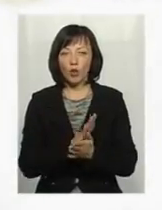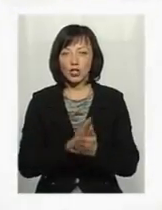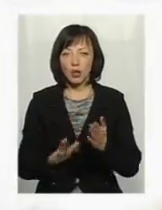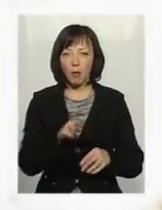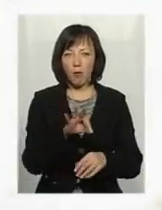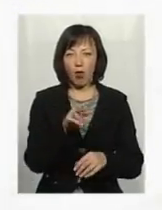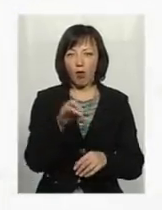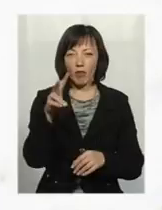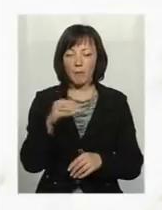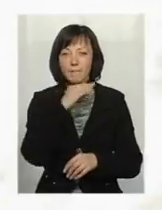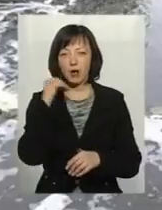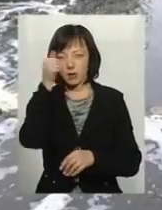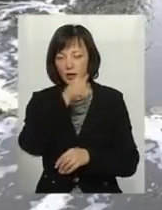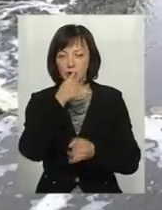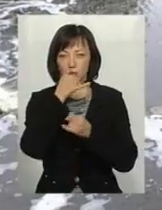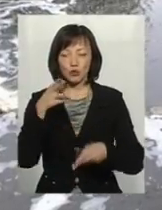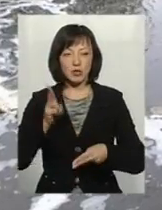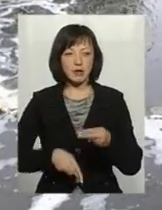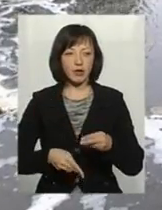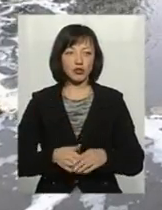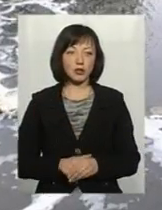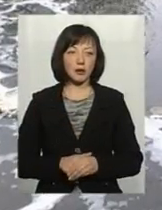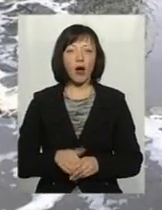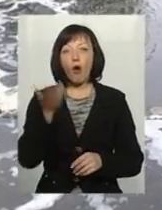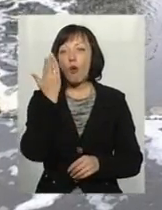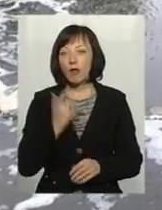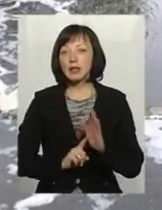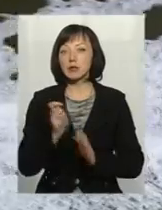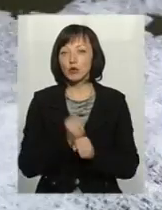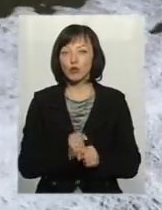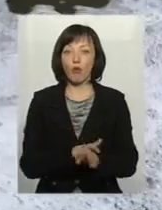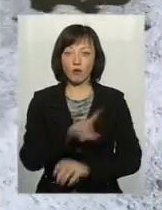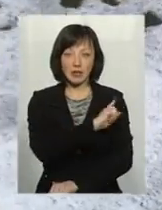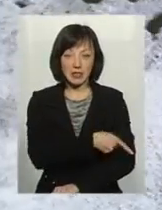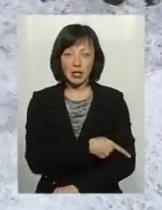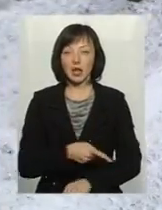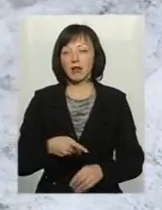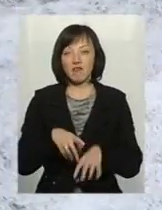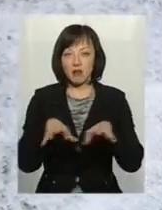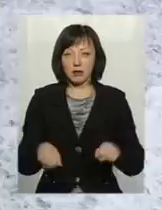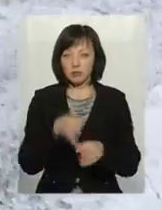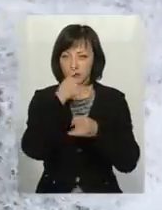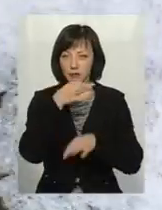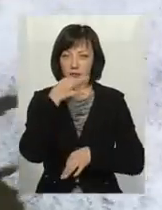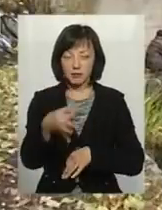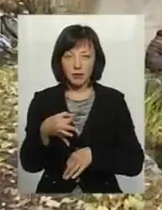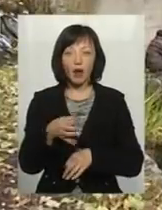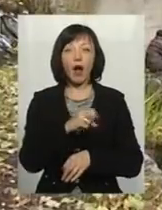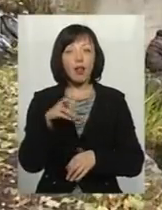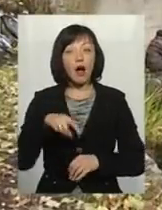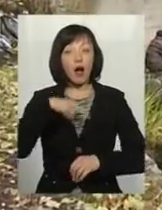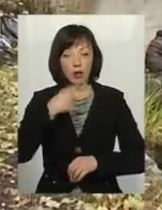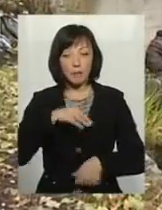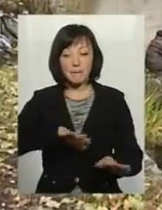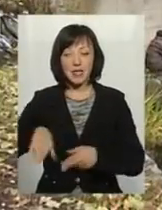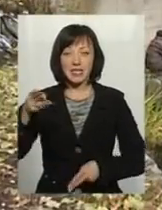Полонного, не перший рік ніяк не можуть завершити. Коли вони запрацюють в повній мірі, чиновники сказати не вируться, але запевняють,